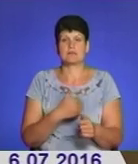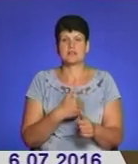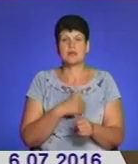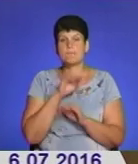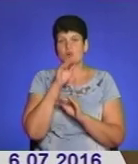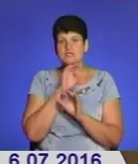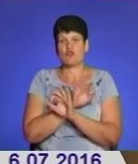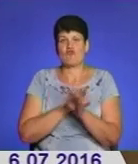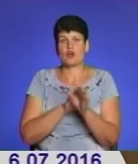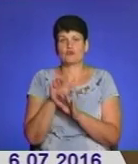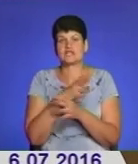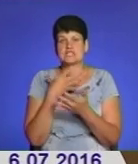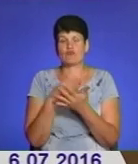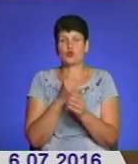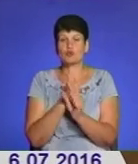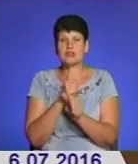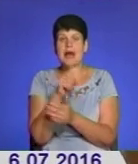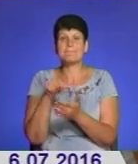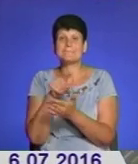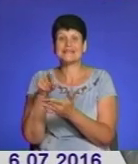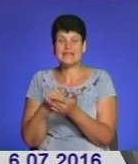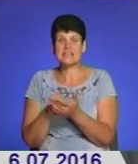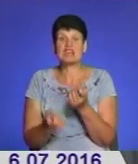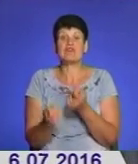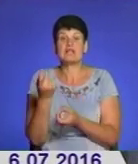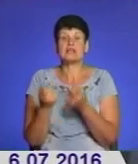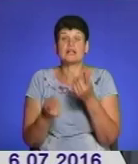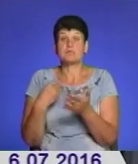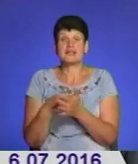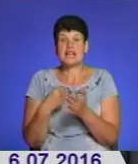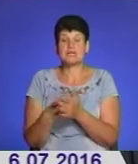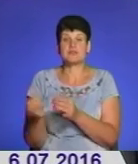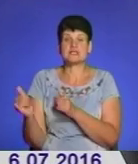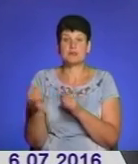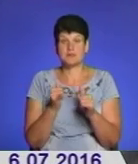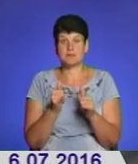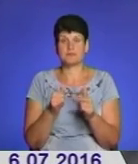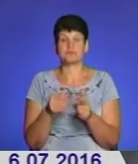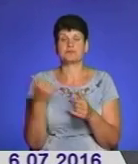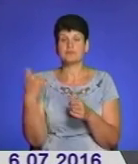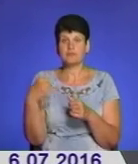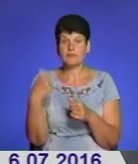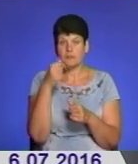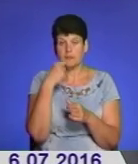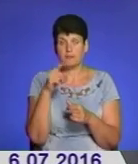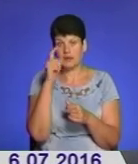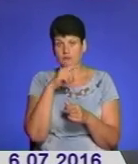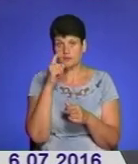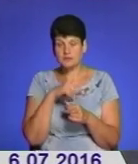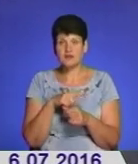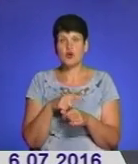виконувати свою роботу. А питання, які виникатимуть з матеріальним забезпеченням та пальномастильними матеріалами, голова